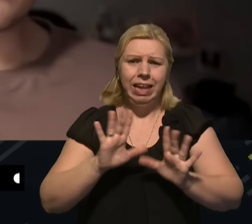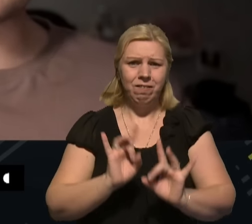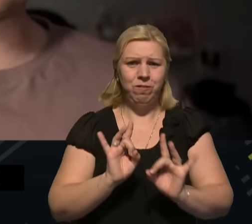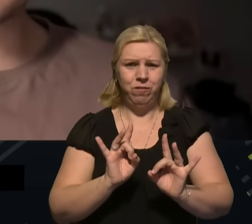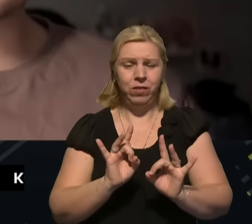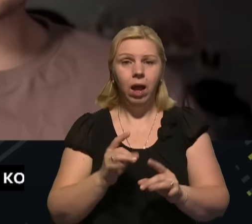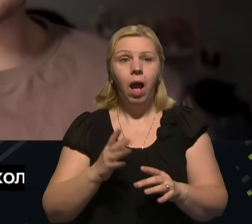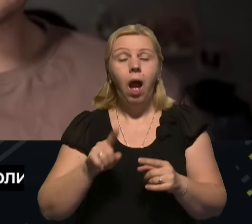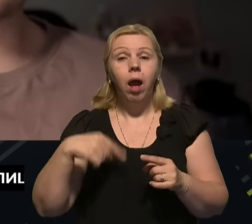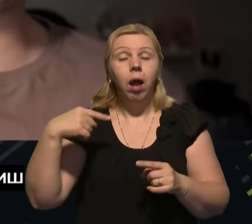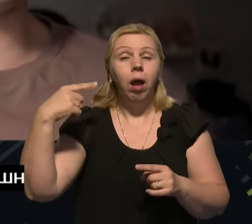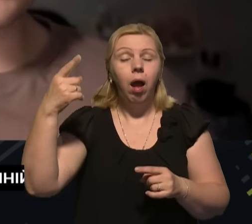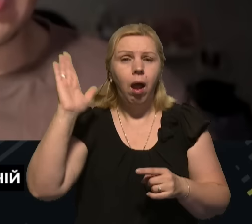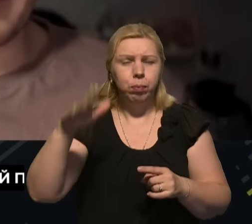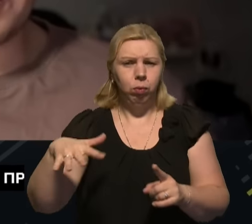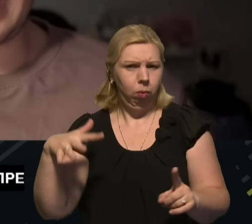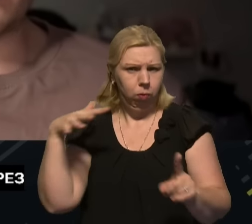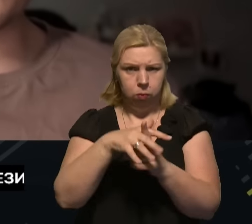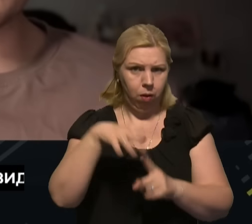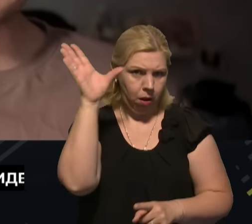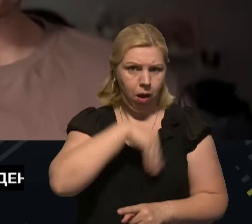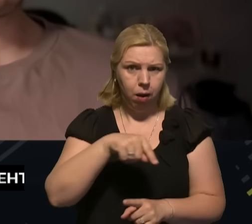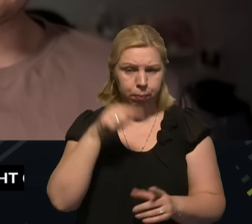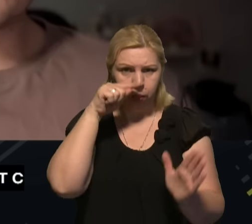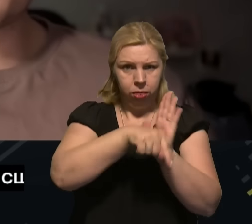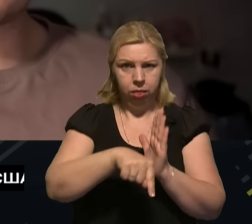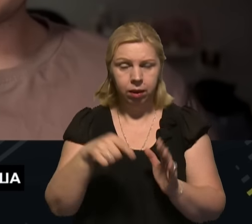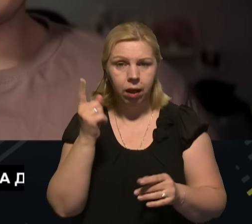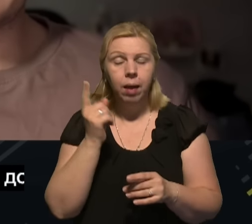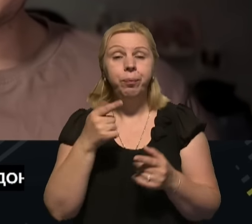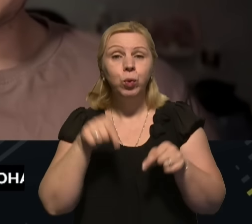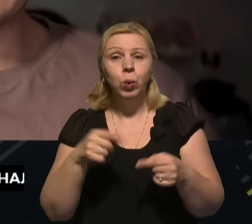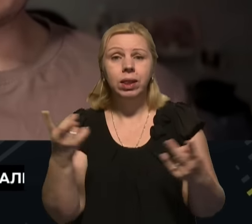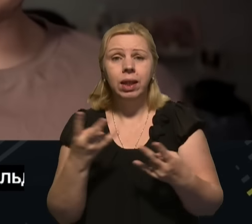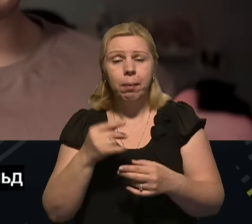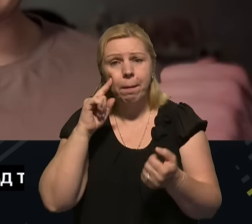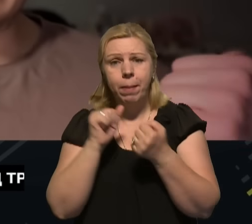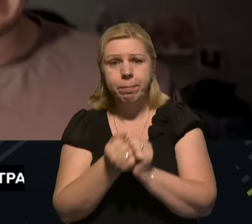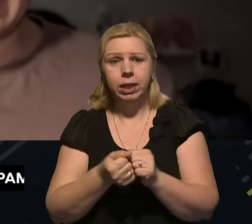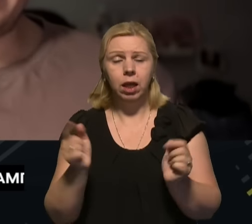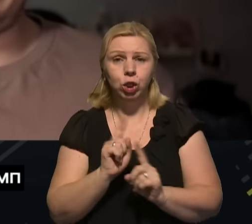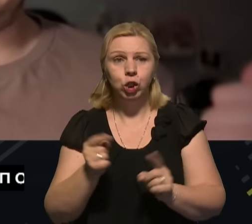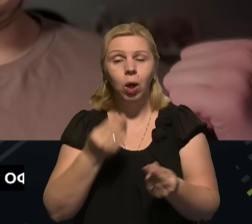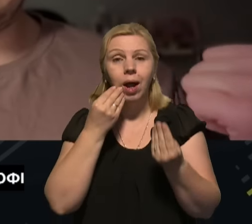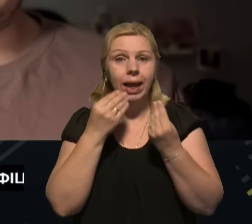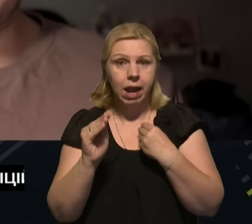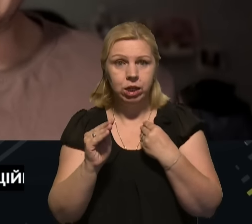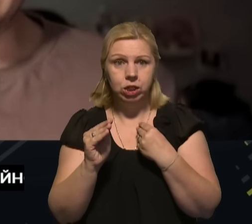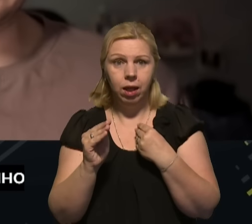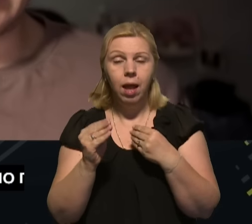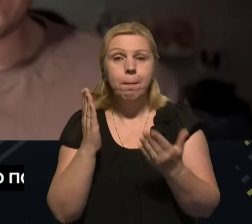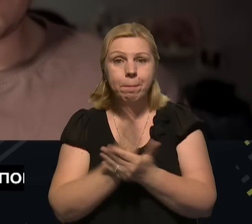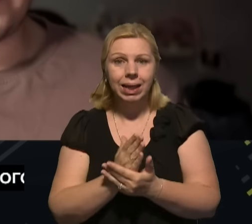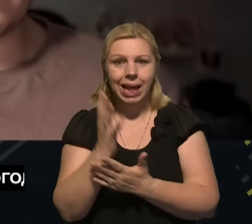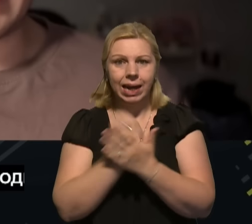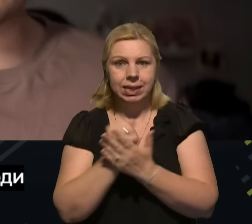згодом себе наражають на більше небезпеки. Тому тут просто треба пам'ятати, що це краще мати